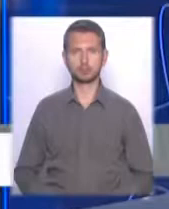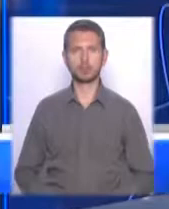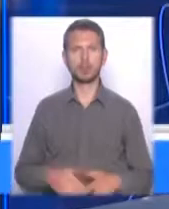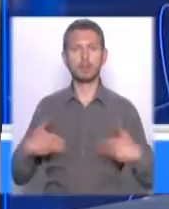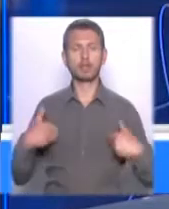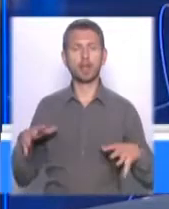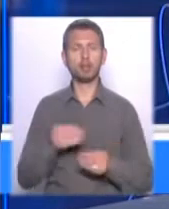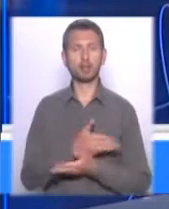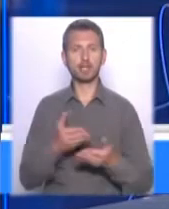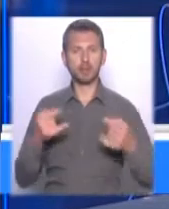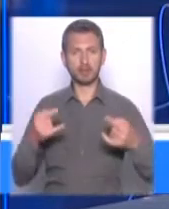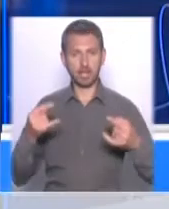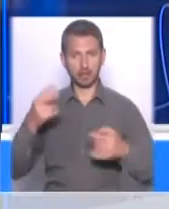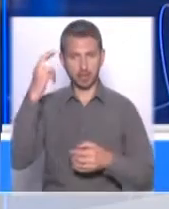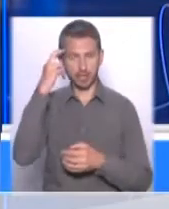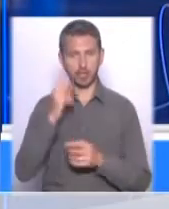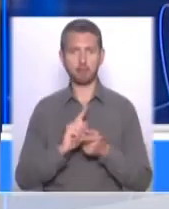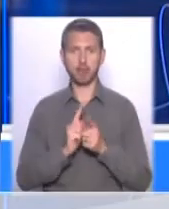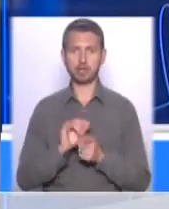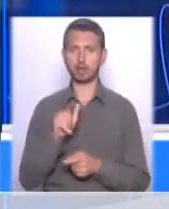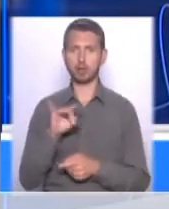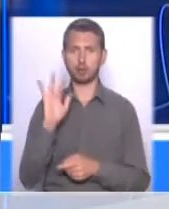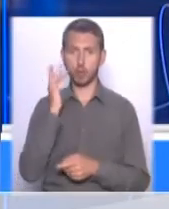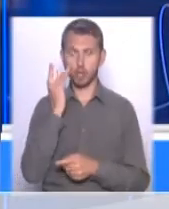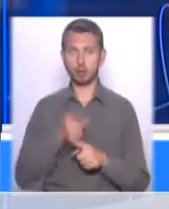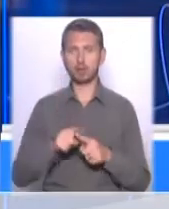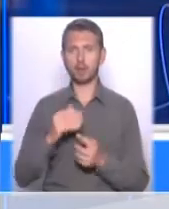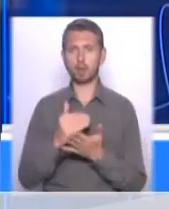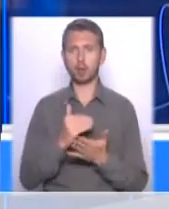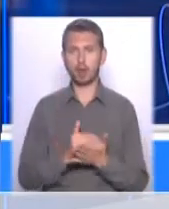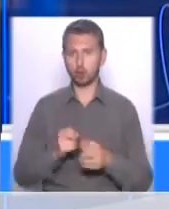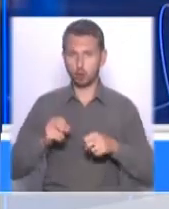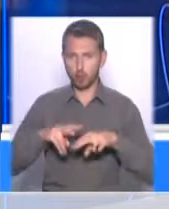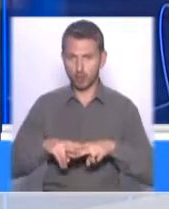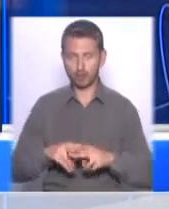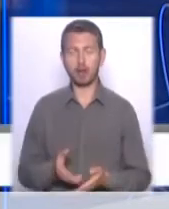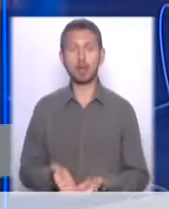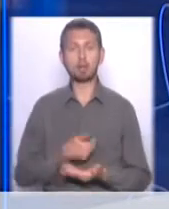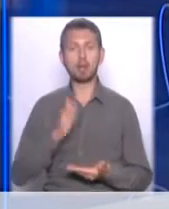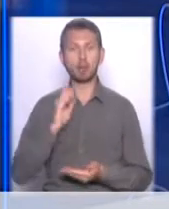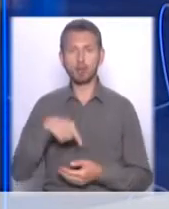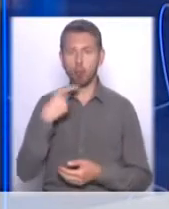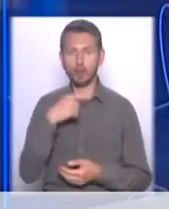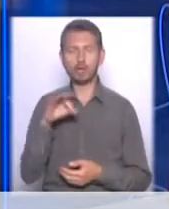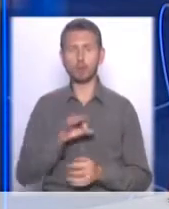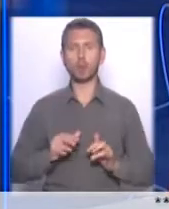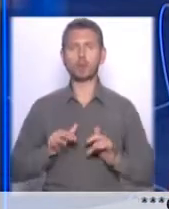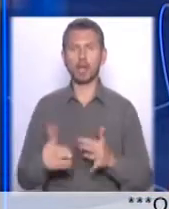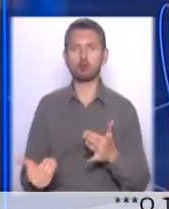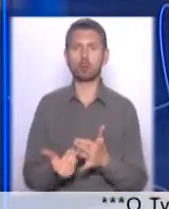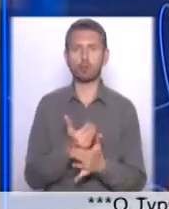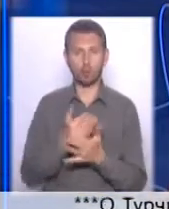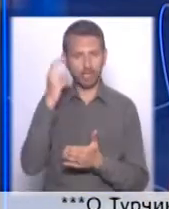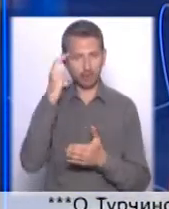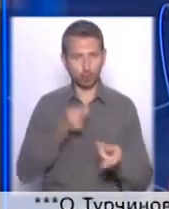Вітаємо всіх, хто з нами на телеканалі Київ. З вами ведучий Сергій Дойко, і це програма «Столиця». Власне, в цій передачі ми будемо говорити про діяльність нової столичної